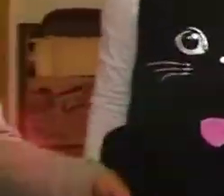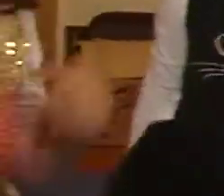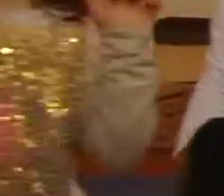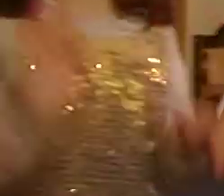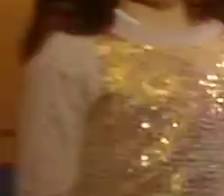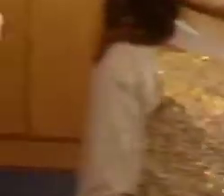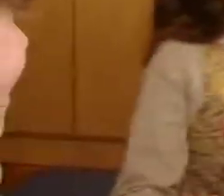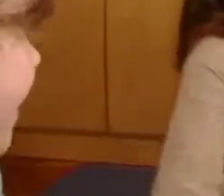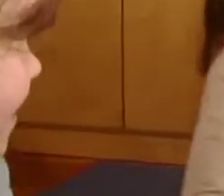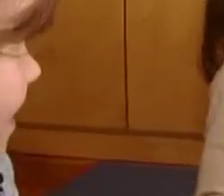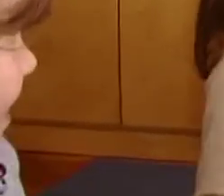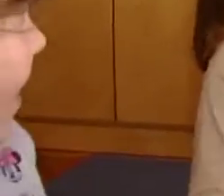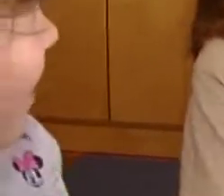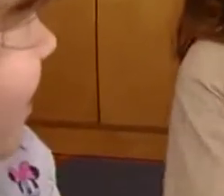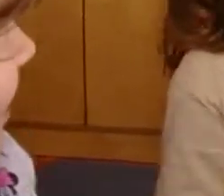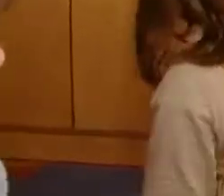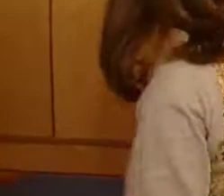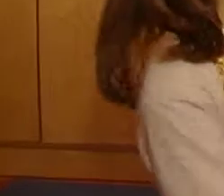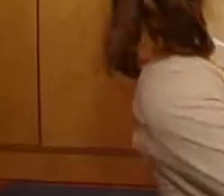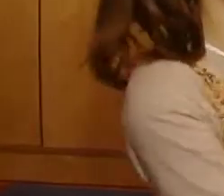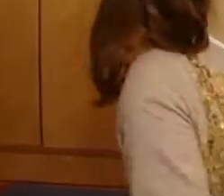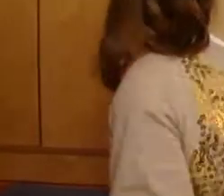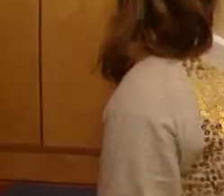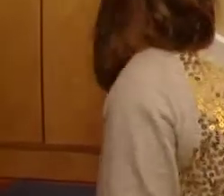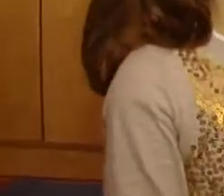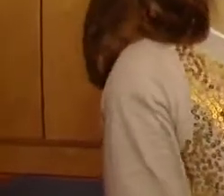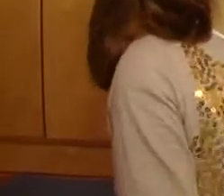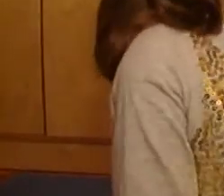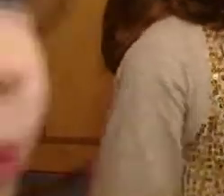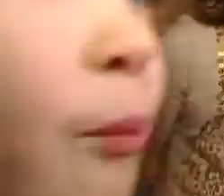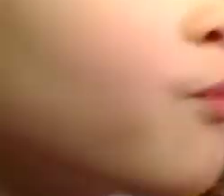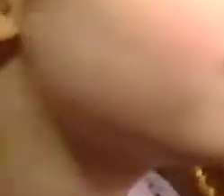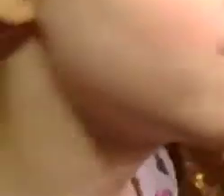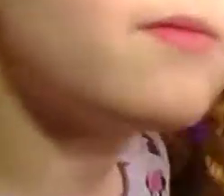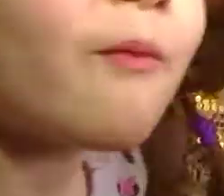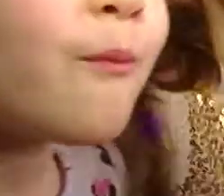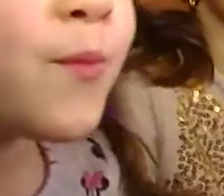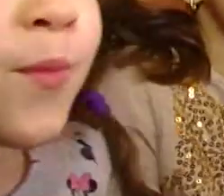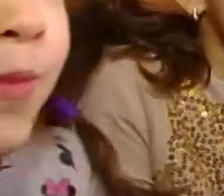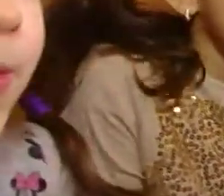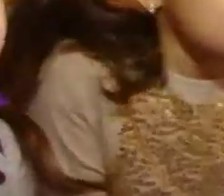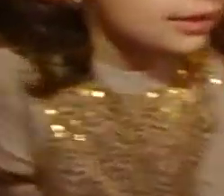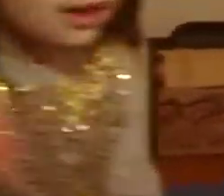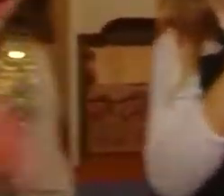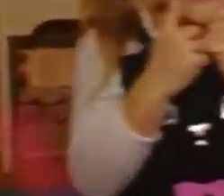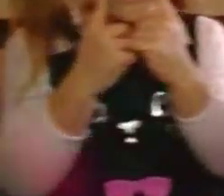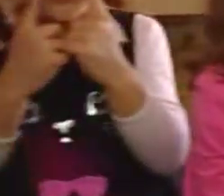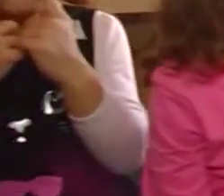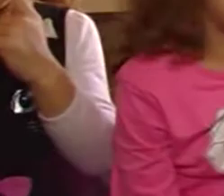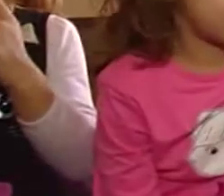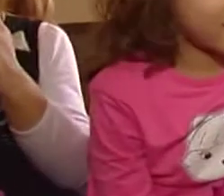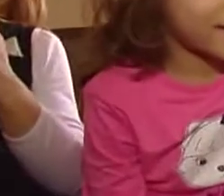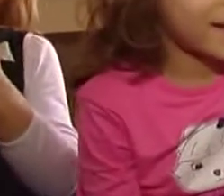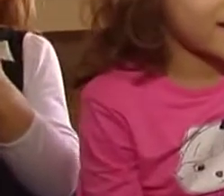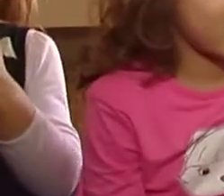idemo svoja pa usuće da ovaj pa svoja. Idete sve brže i brže? A neko može i pogriješiti.